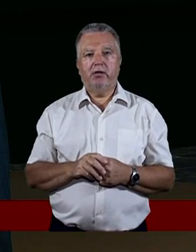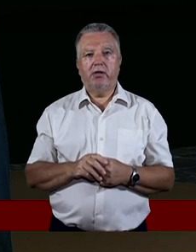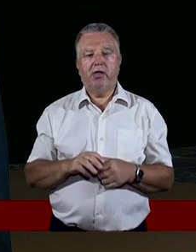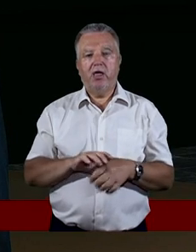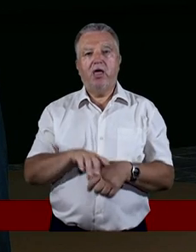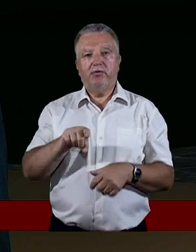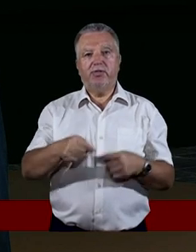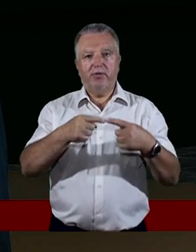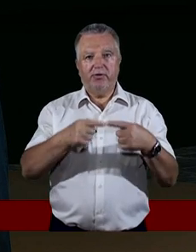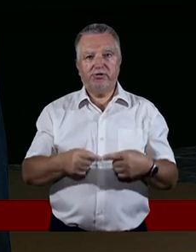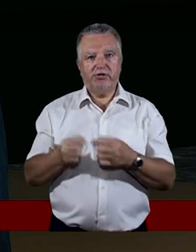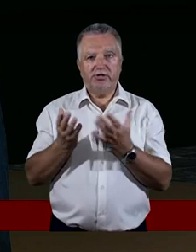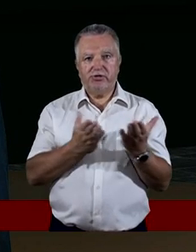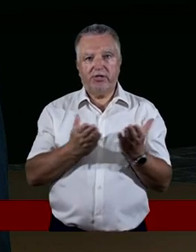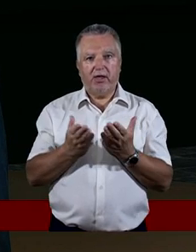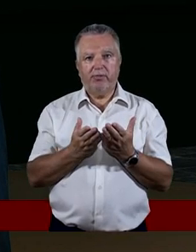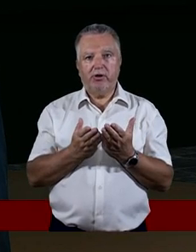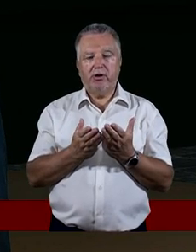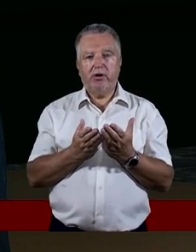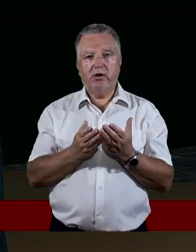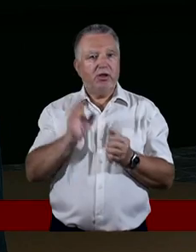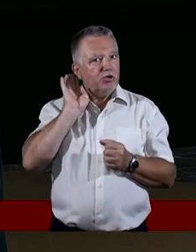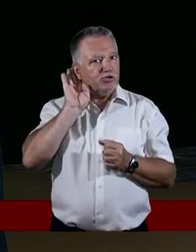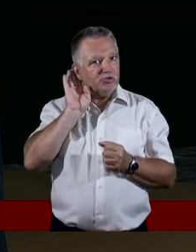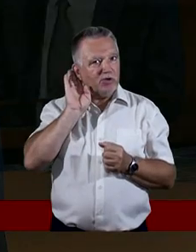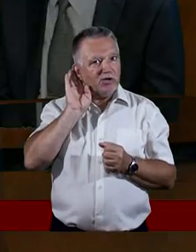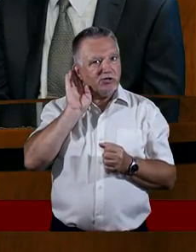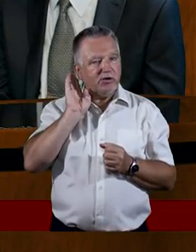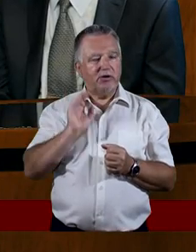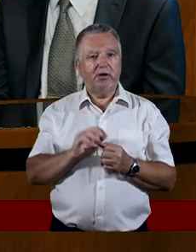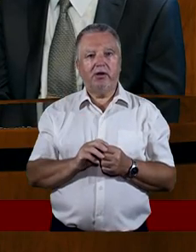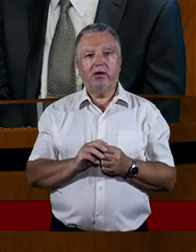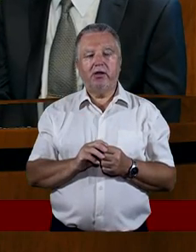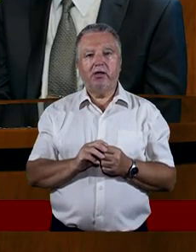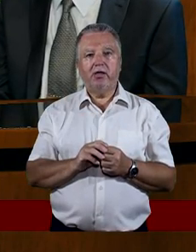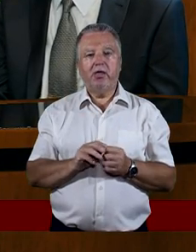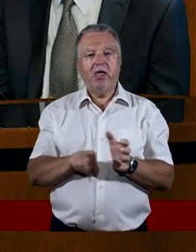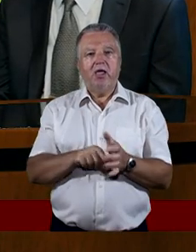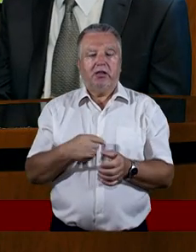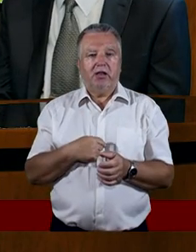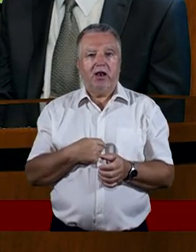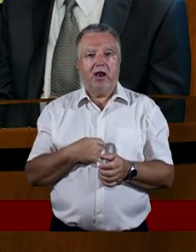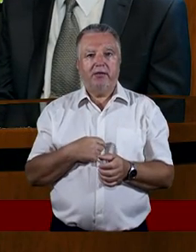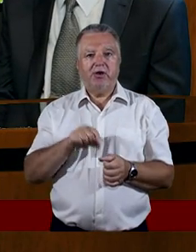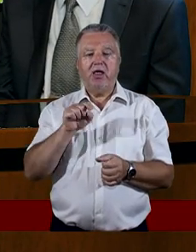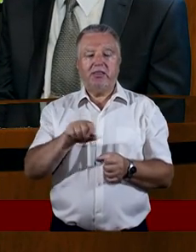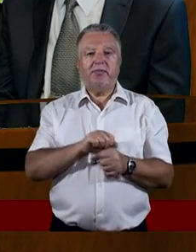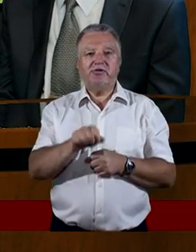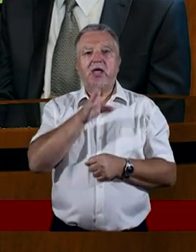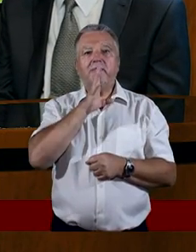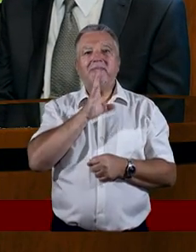wersecie czytanym słychać. Dla mnie to jeszcze jest zdecydowanie misja,